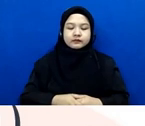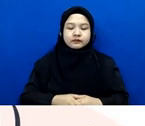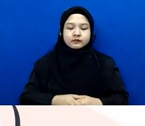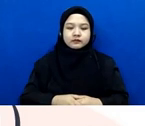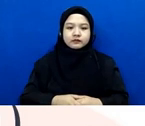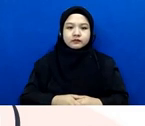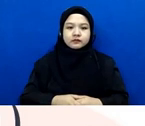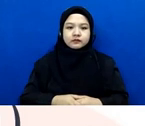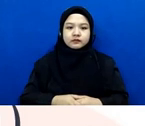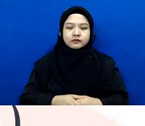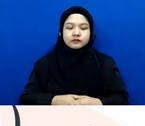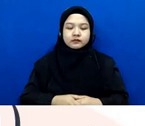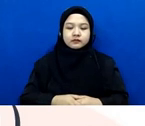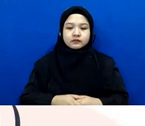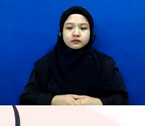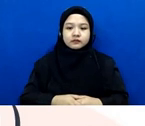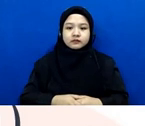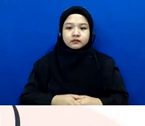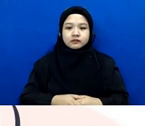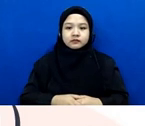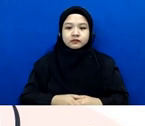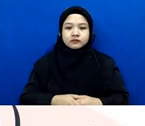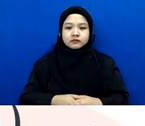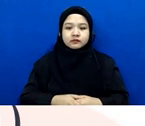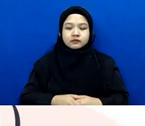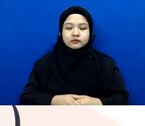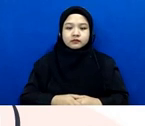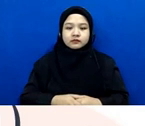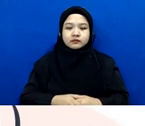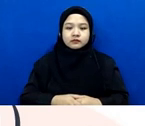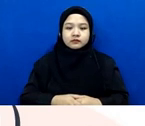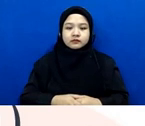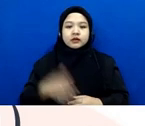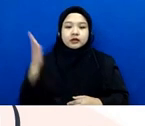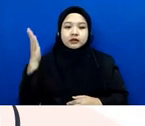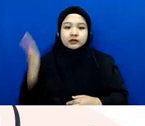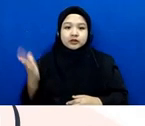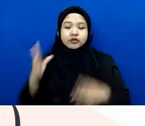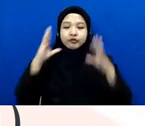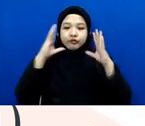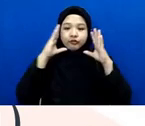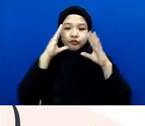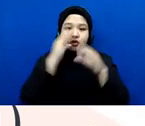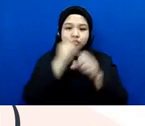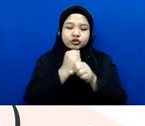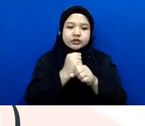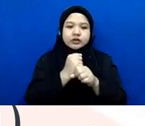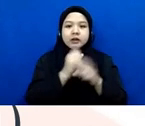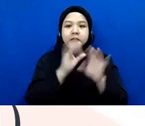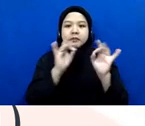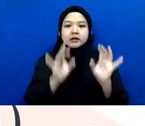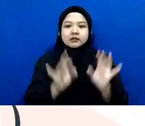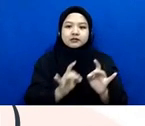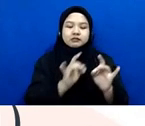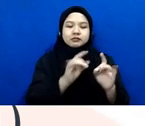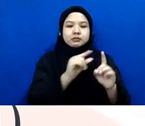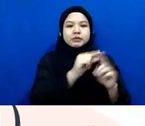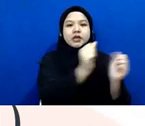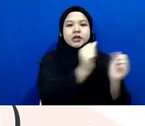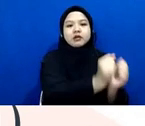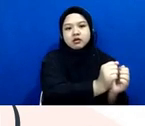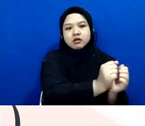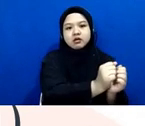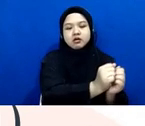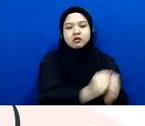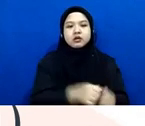ini makanya saya banyak bukan banyak ya tapi lebih fokus ke jenis perkara pidana karena alasan yang